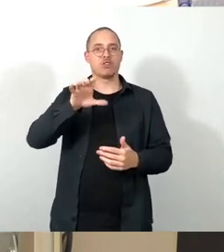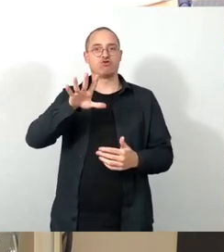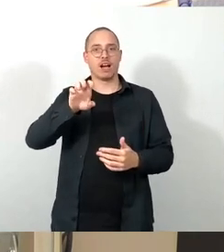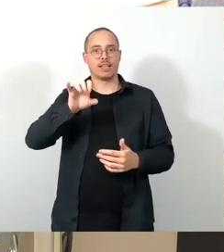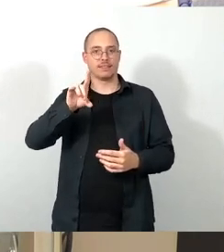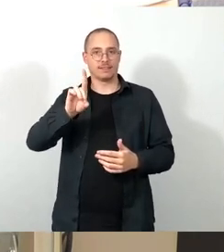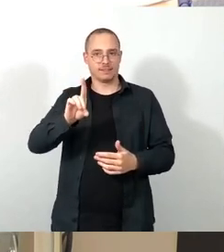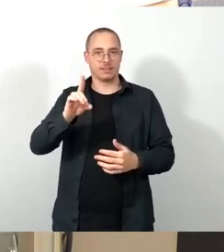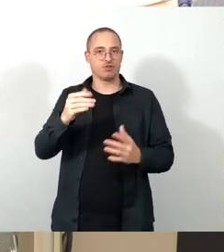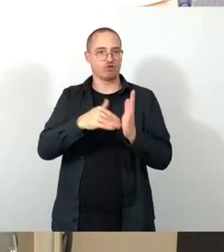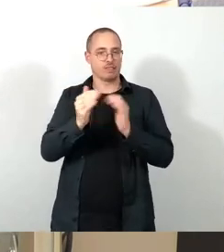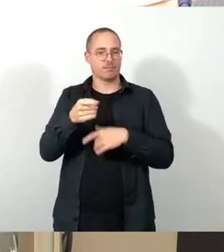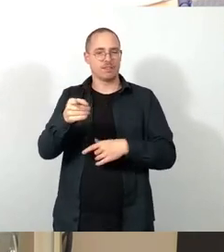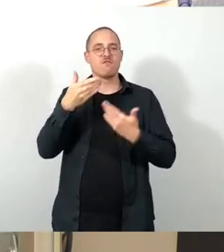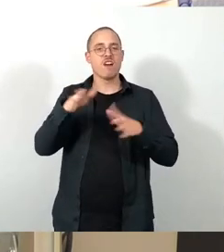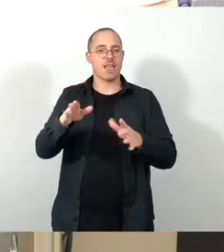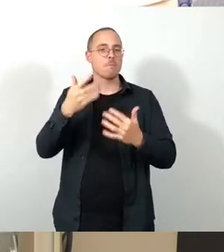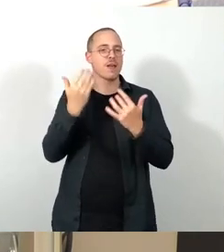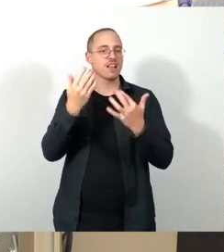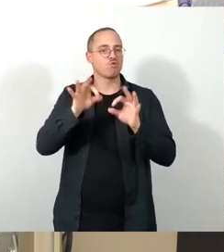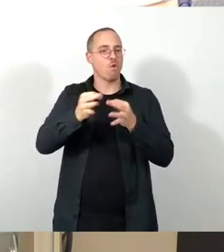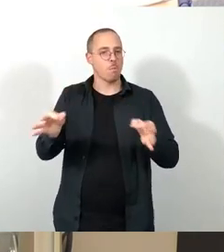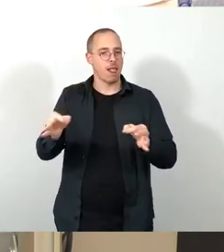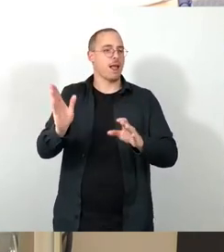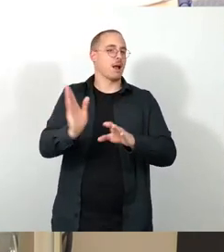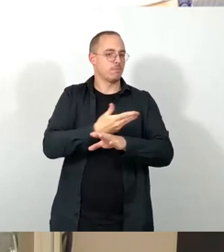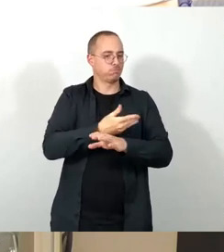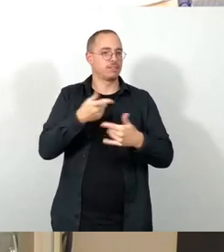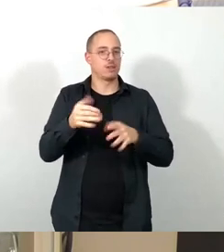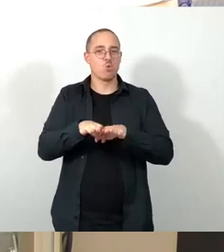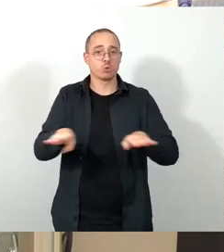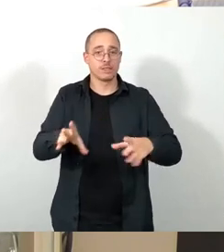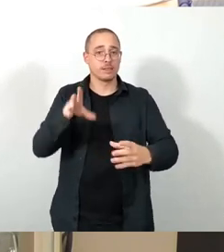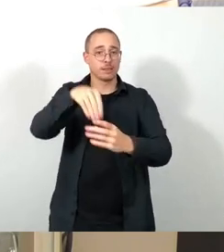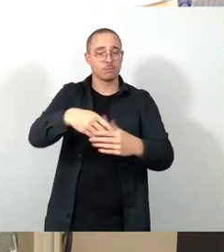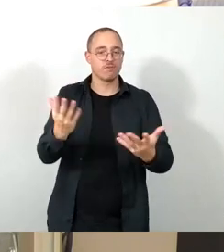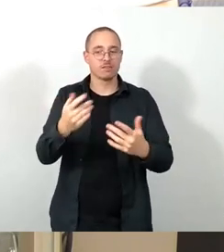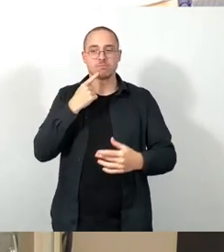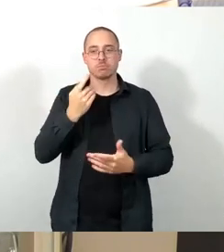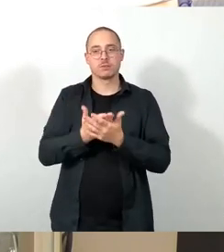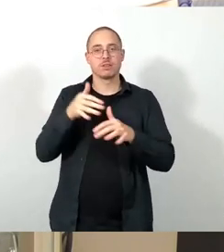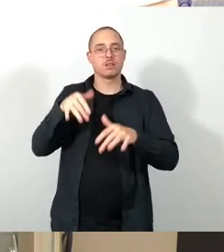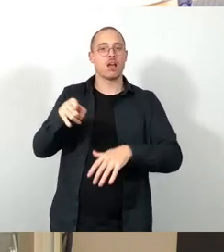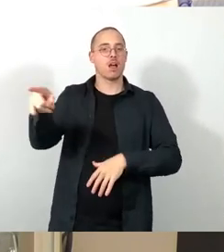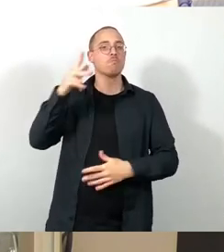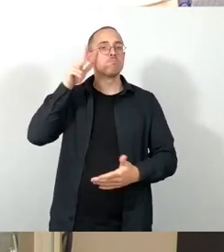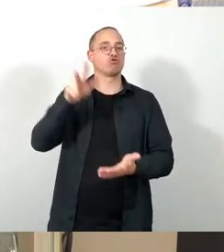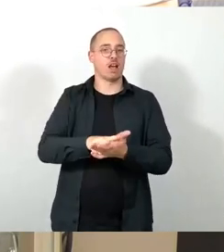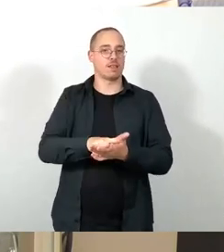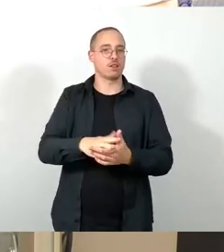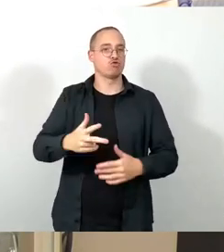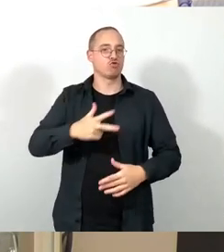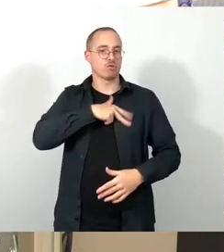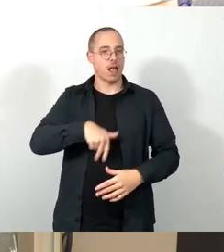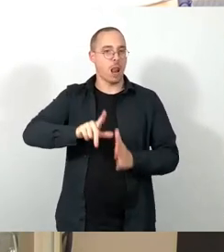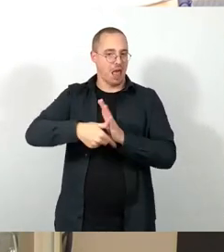rausgenommen haben und den Grundsatz eingeführt haben. Wenn man einen Bescheid für eine Sozialleistung hat, die in dieser Satzung genannt ist, dann